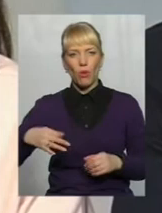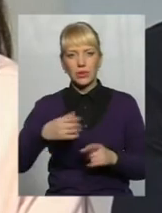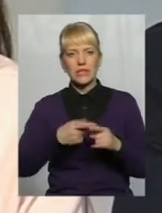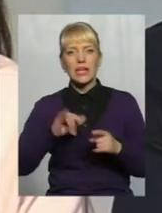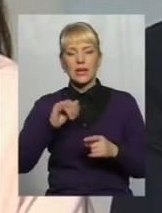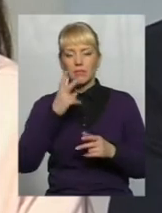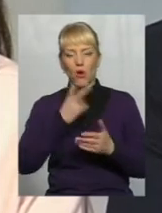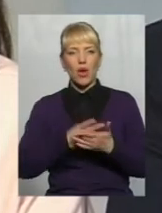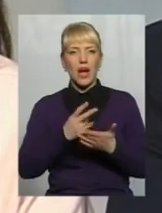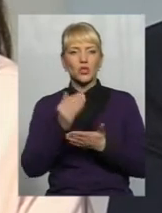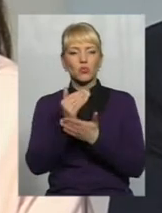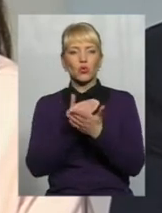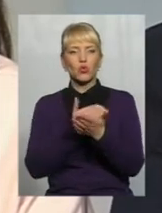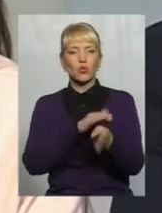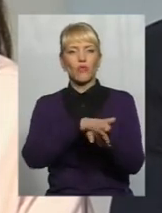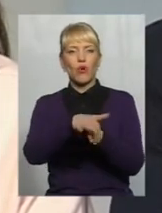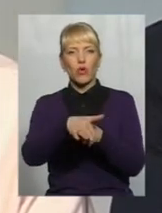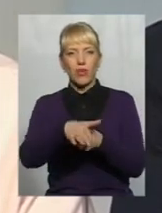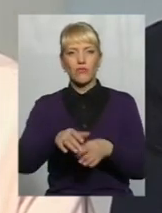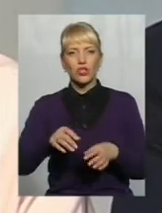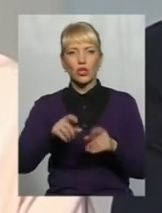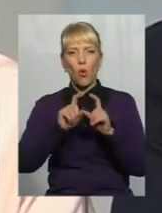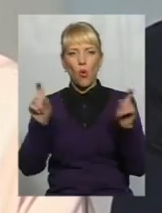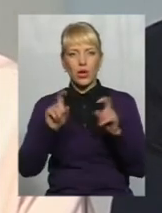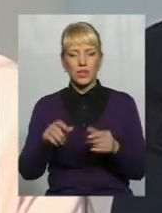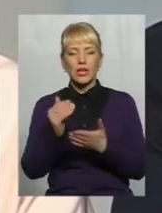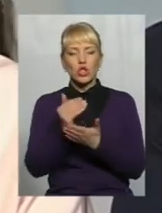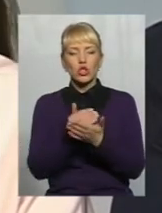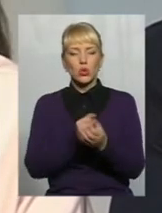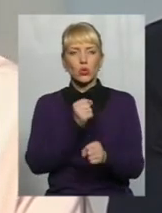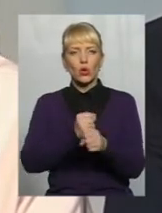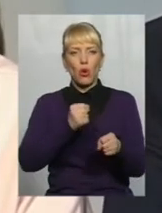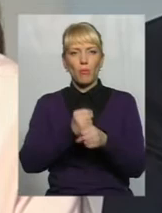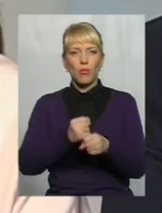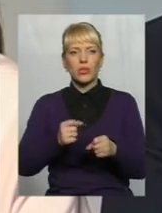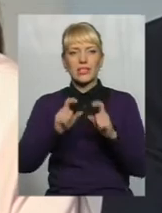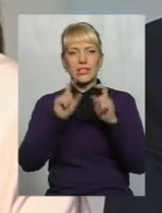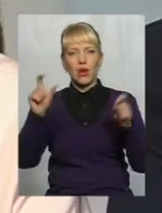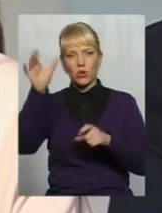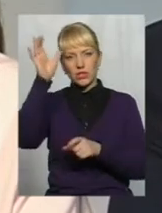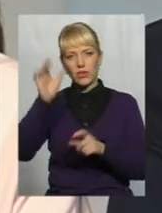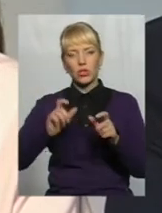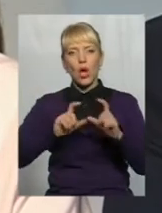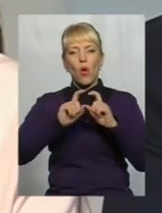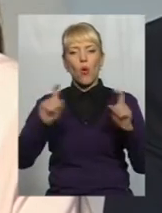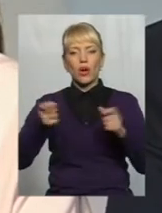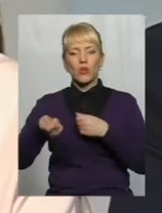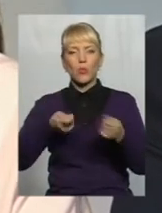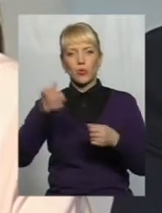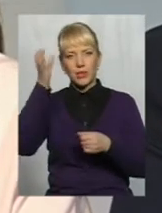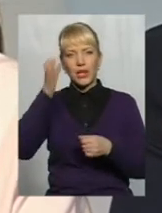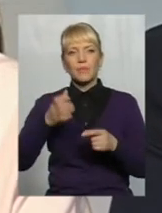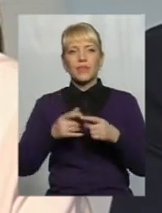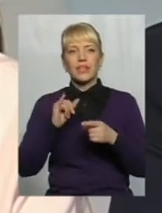структуру роботи виконавчих органів Структуру роботи закладів освіти, органів управління освітою Навіть не так закладів, як